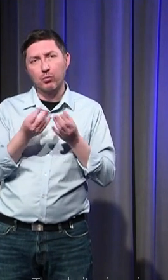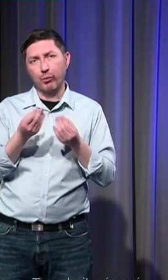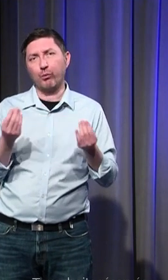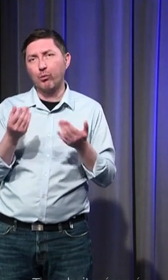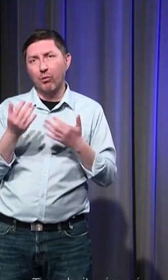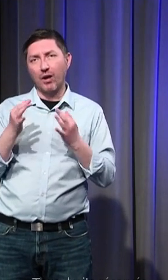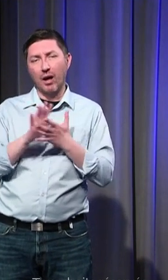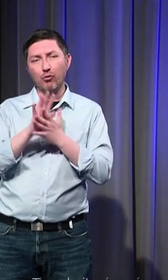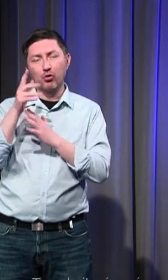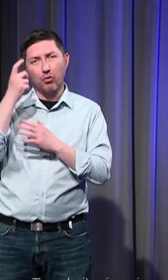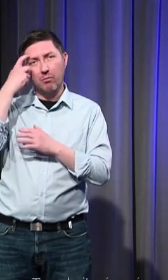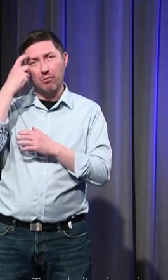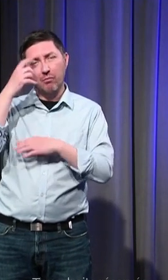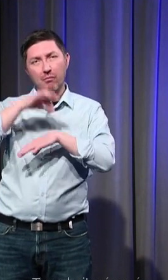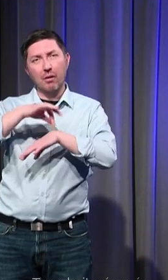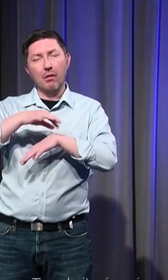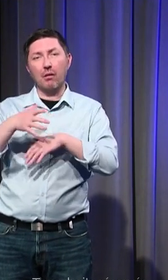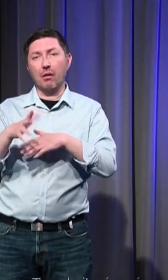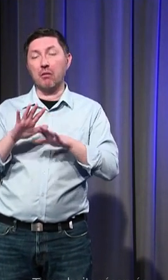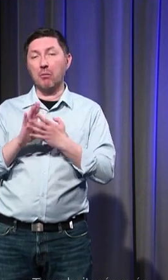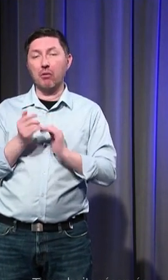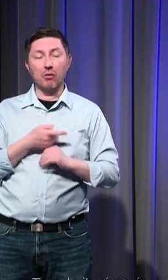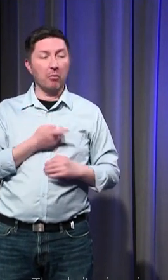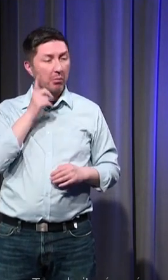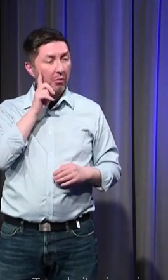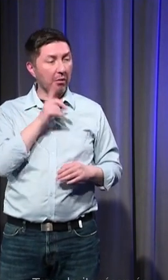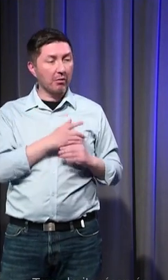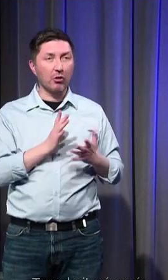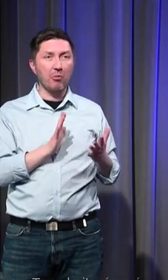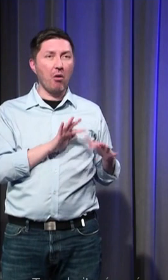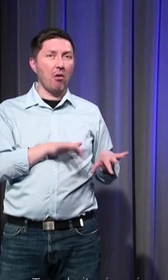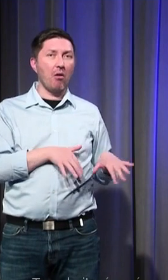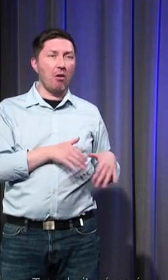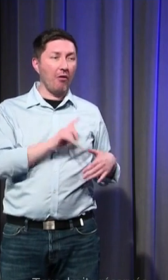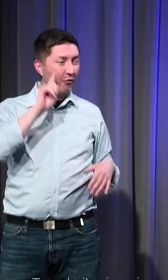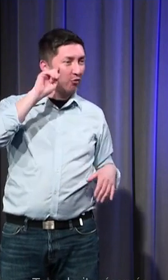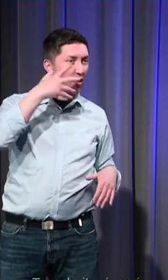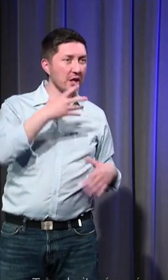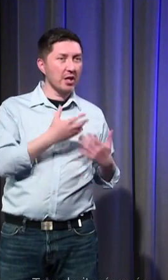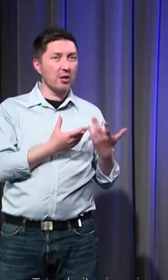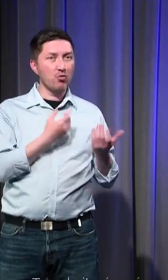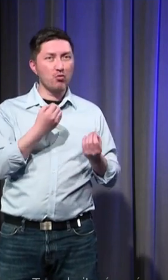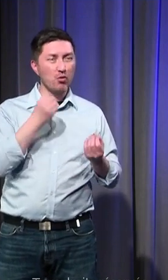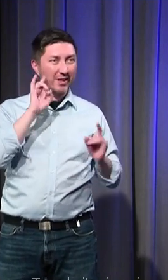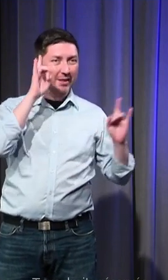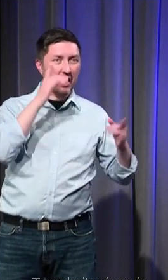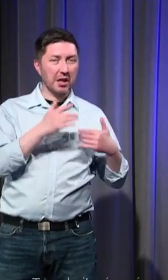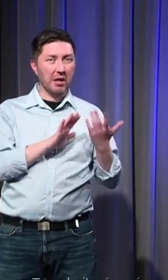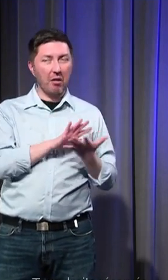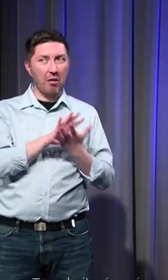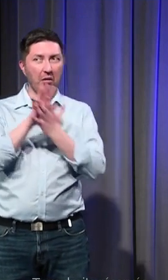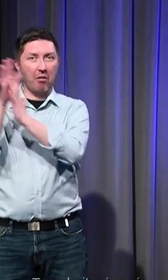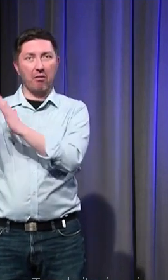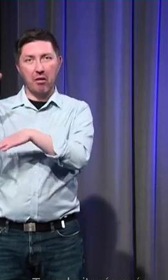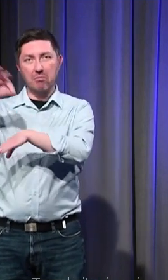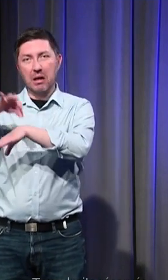qui va supplanter celui de la folie par exemple mais ça n'empêche que ces différents registres existent